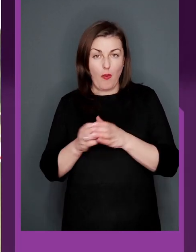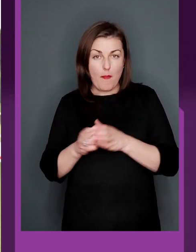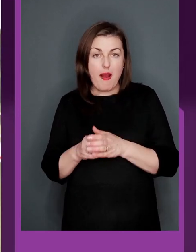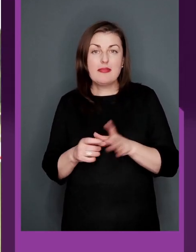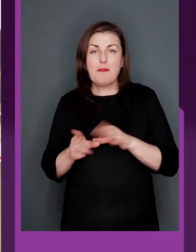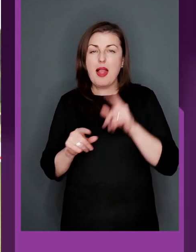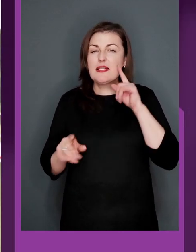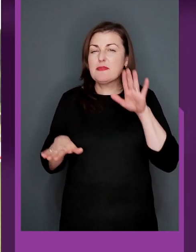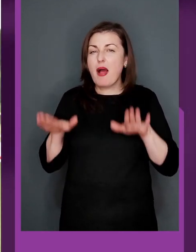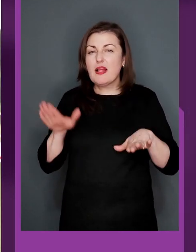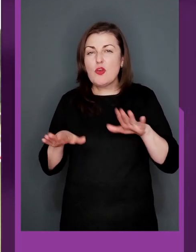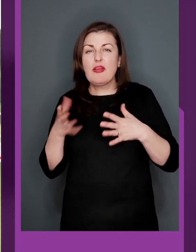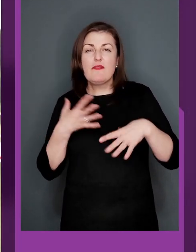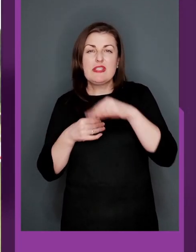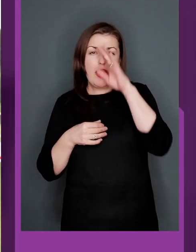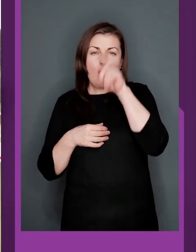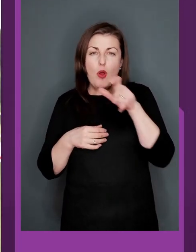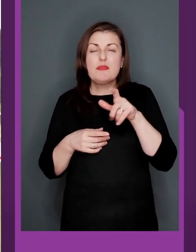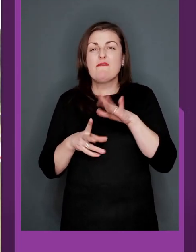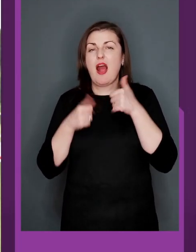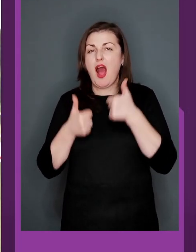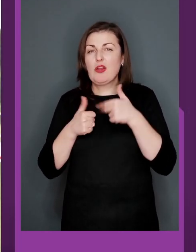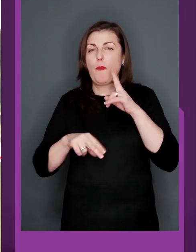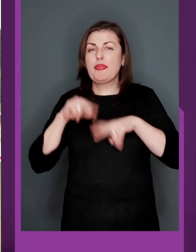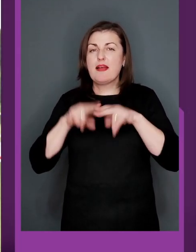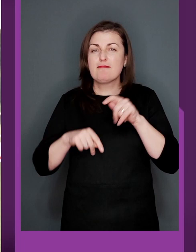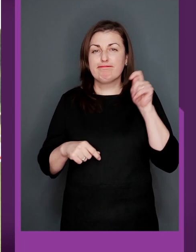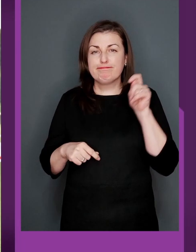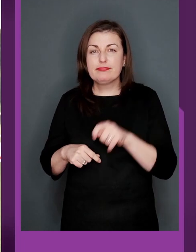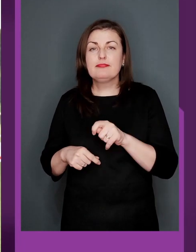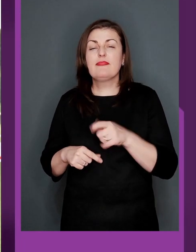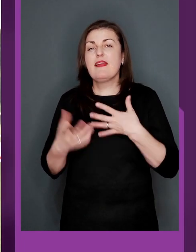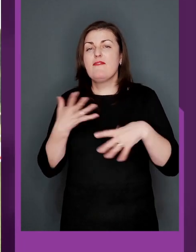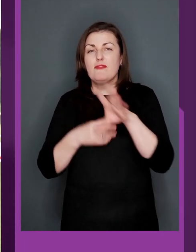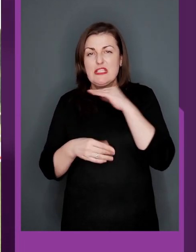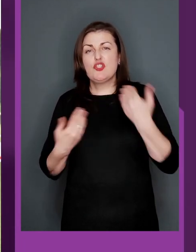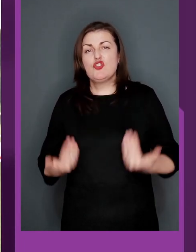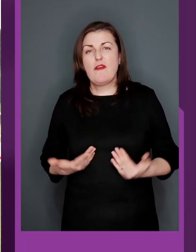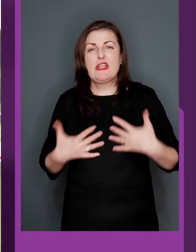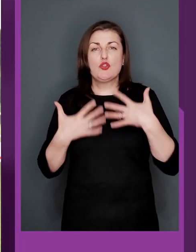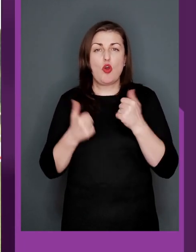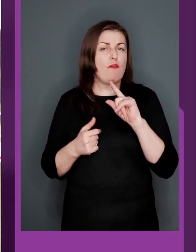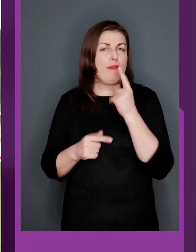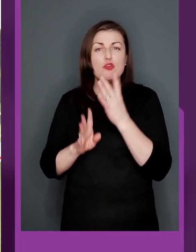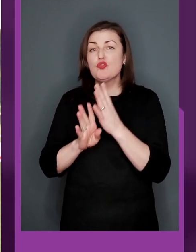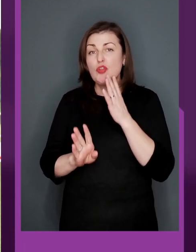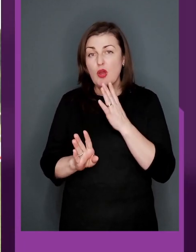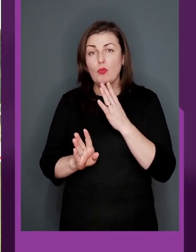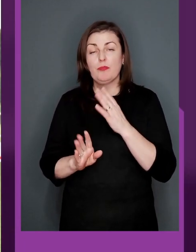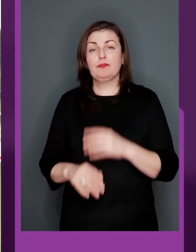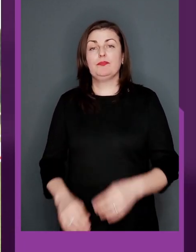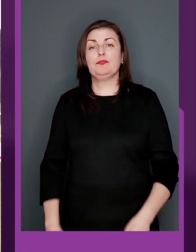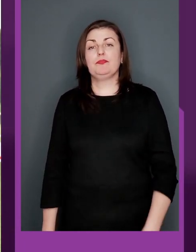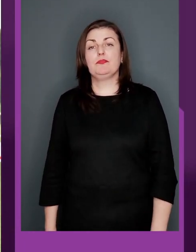Команда не балансована. Всі хлопці в гарному настрій приїхали. Всі живі, здорові, в першу чергу.